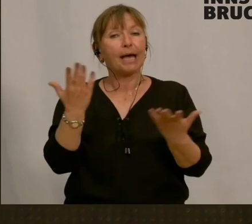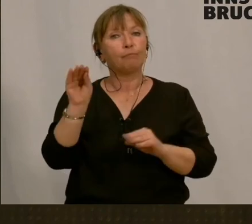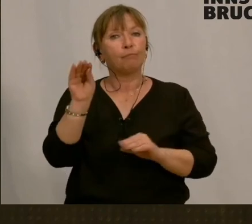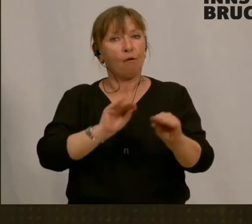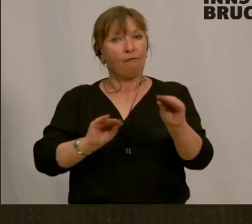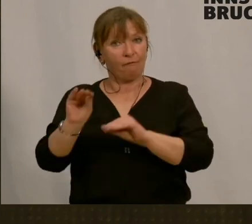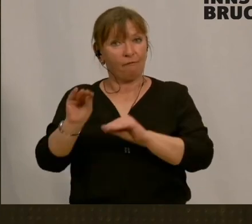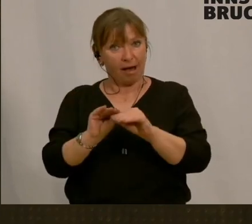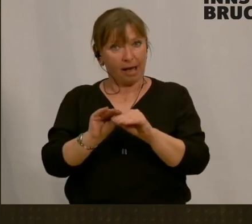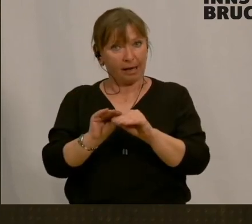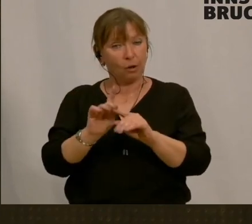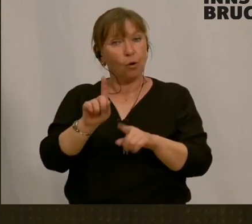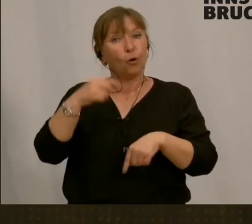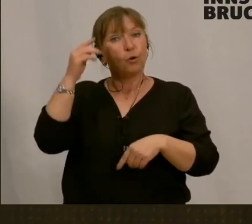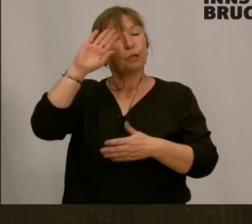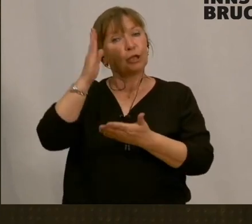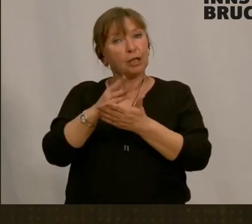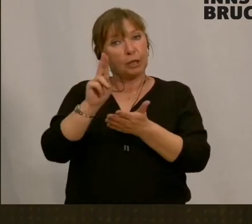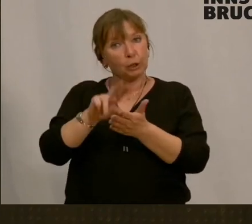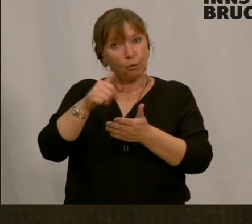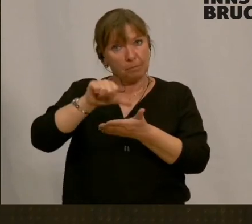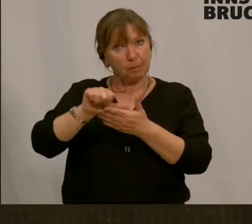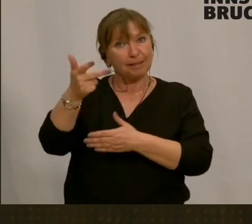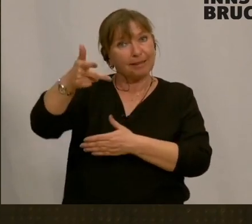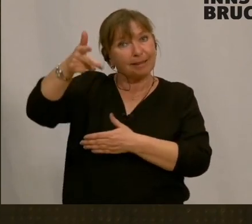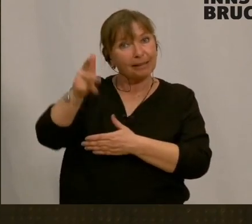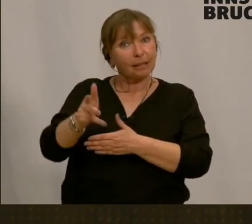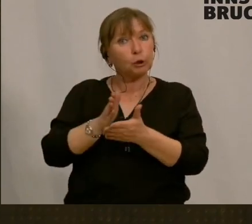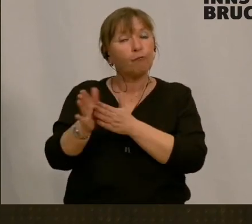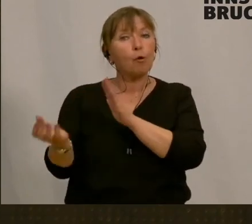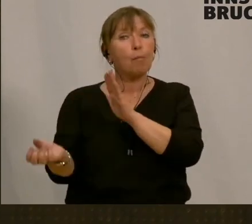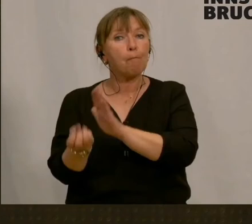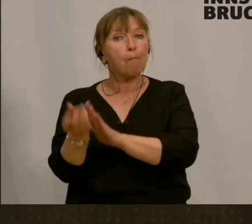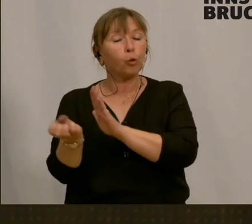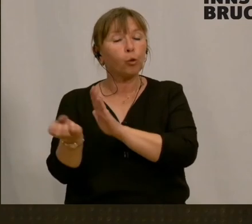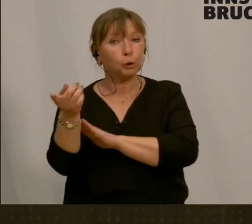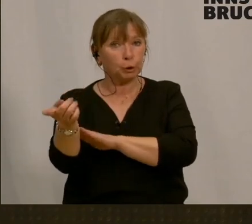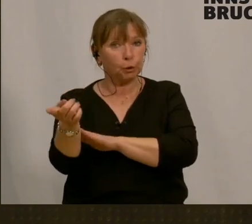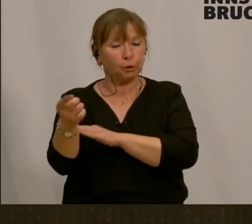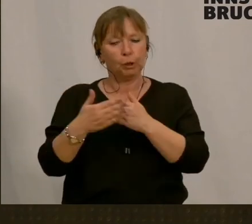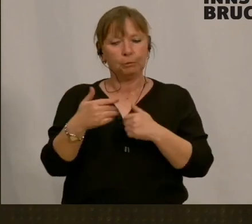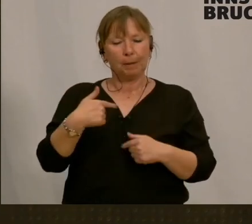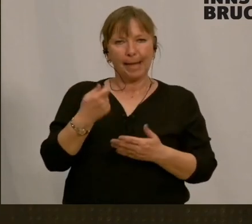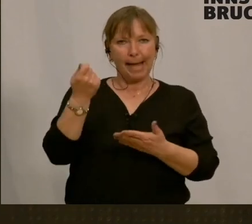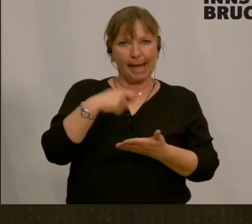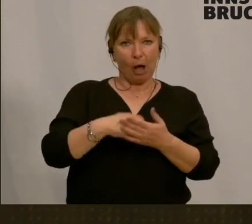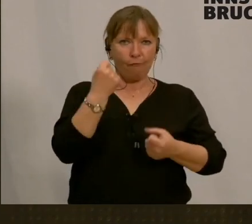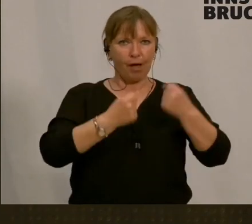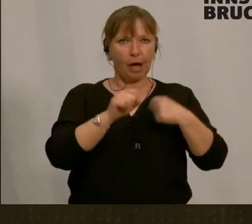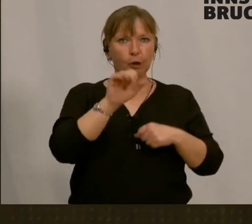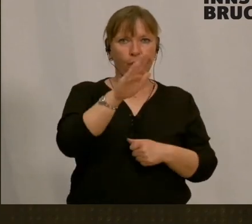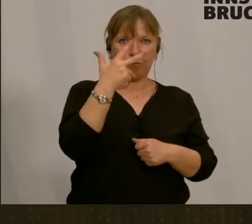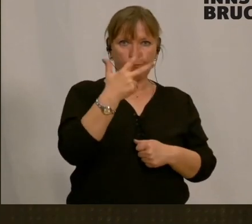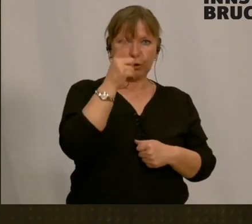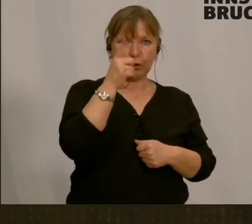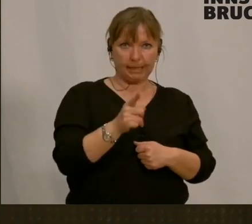bezahlt für die Produktion. Das heißt, wenn ich mir ein Auto kaufe um 35.000 Euro, dann bestelle ich das